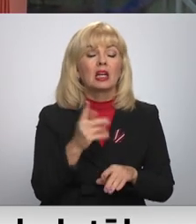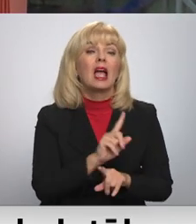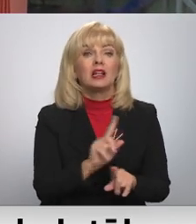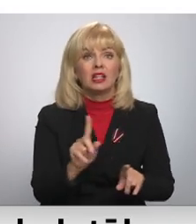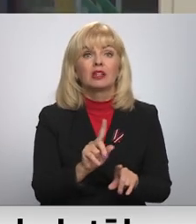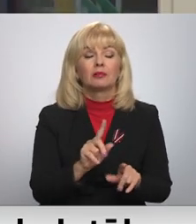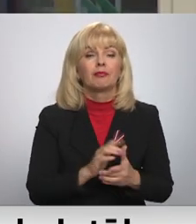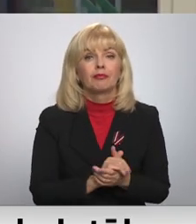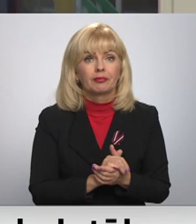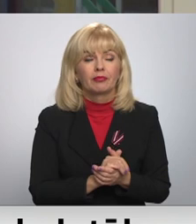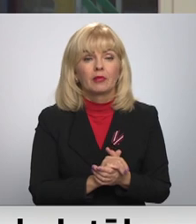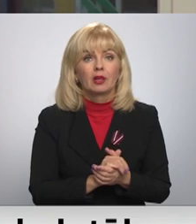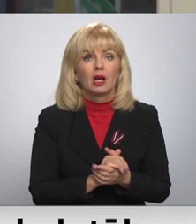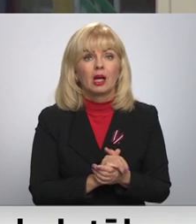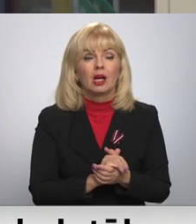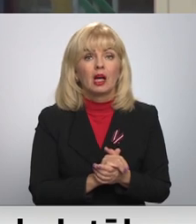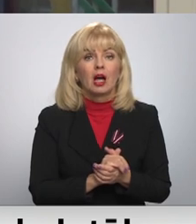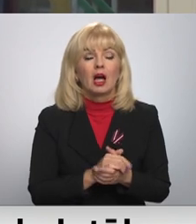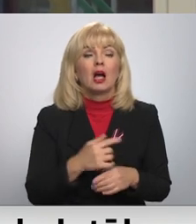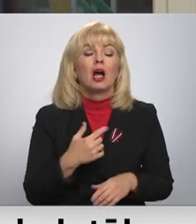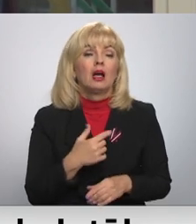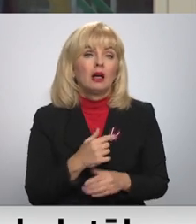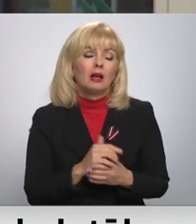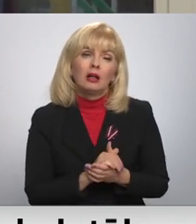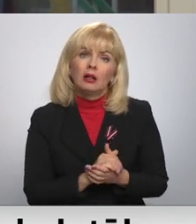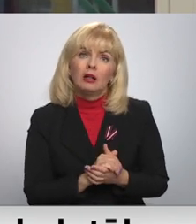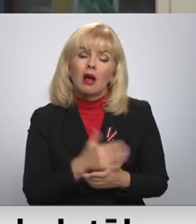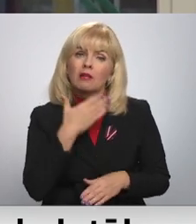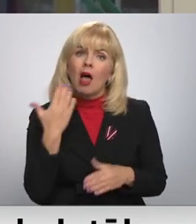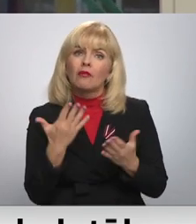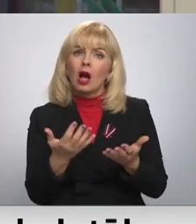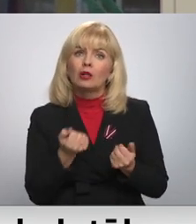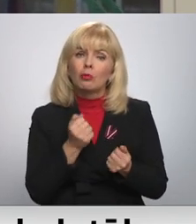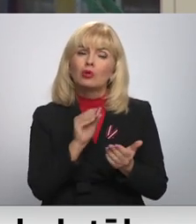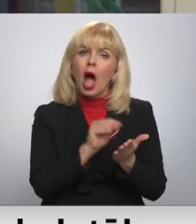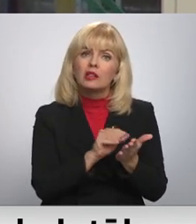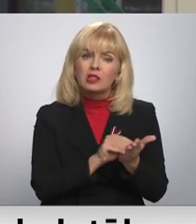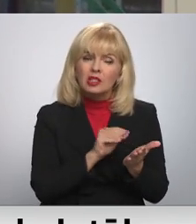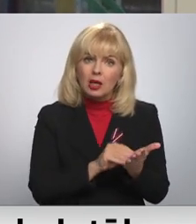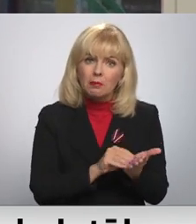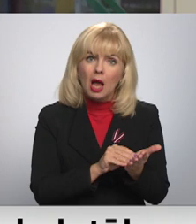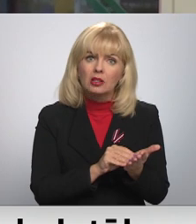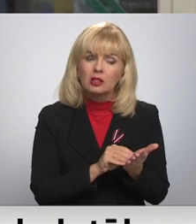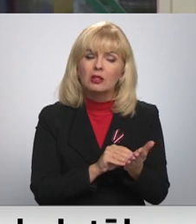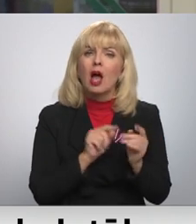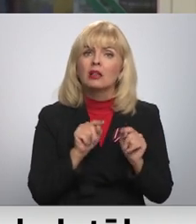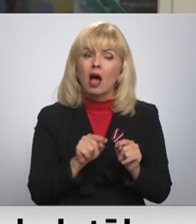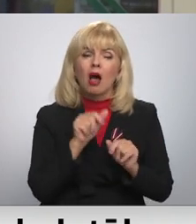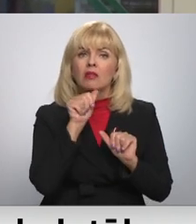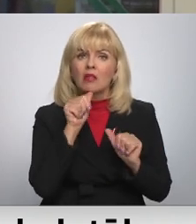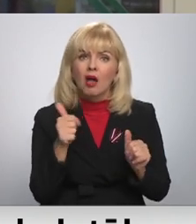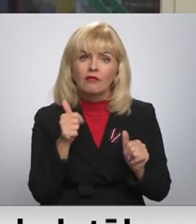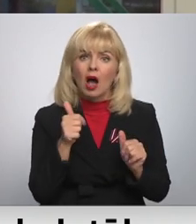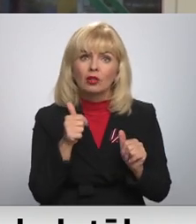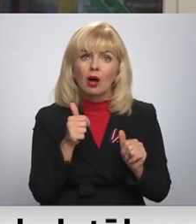interesējas. īstenībā bēdājies, ka nevar dabūt atzīmes, un tā mēs nevaram